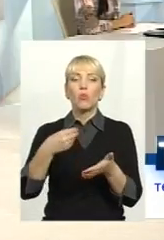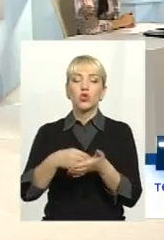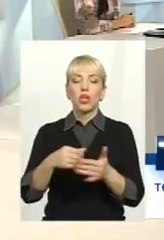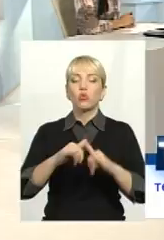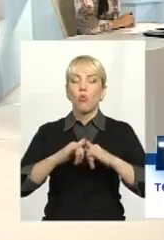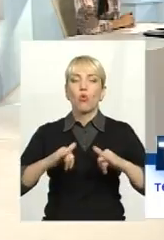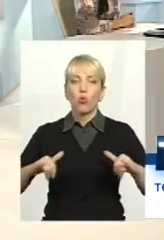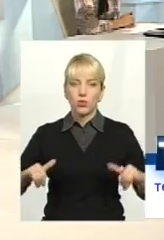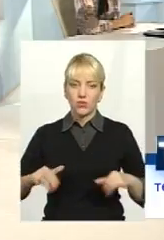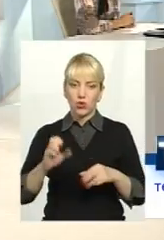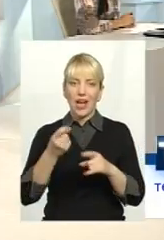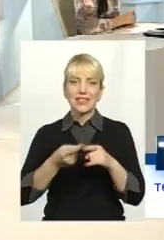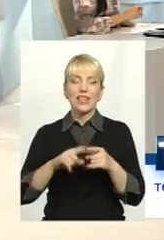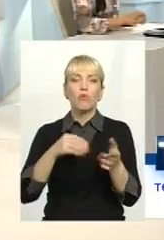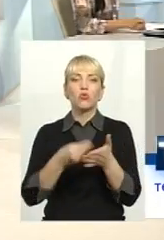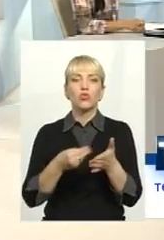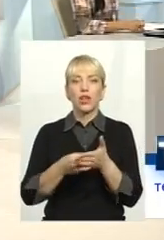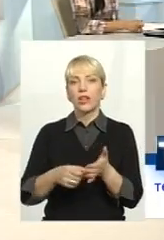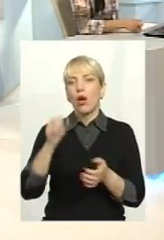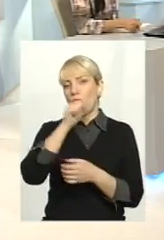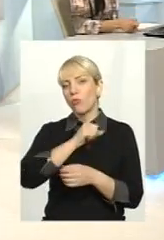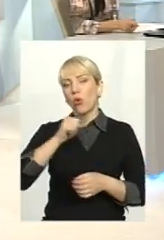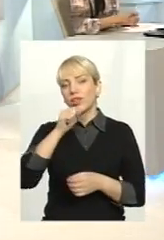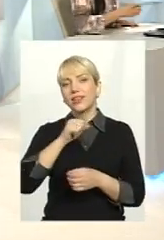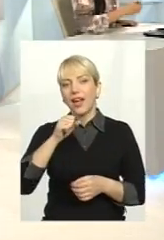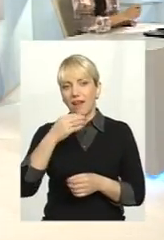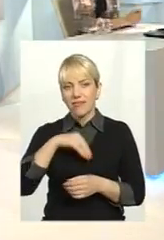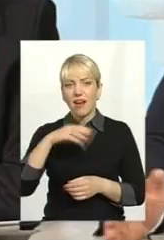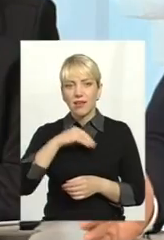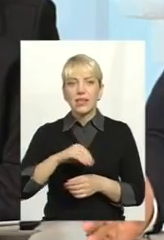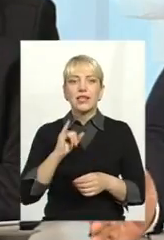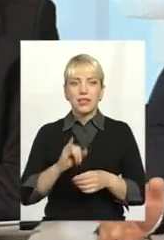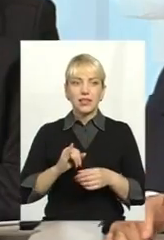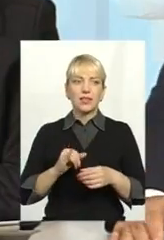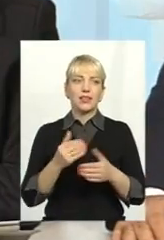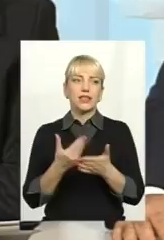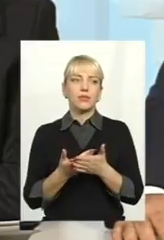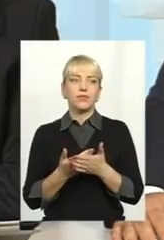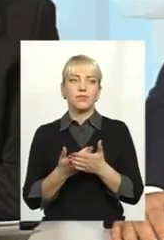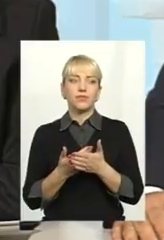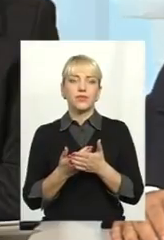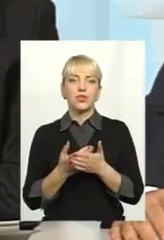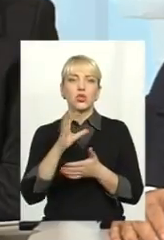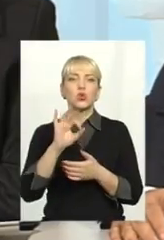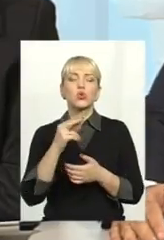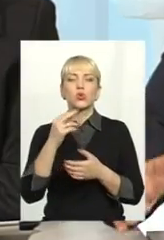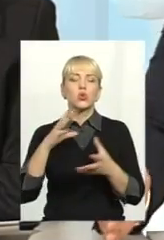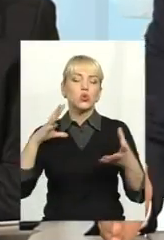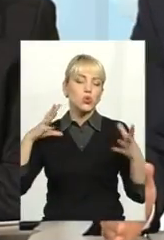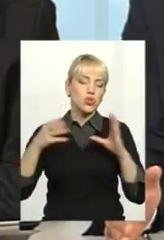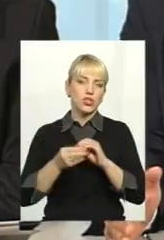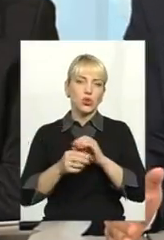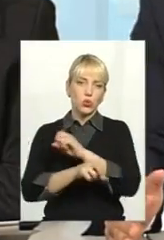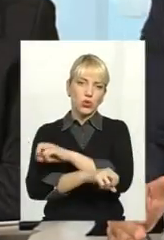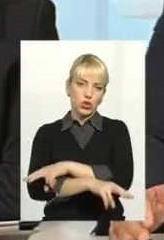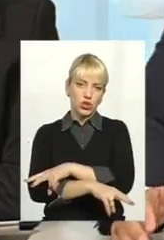бюджетом проїдання і суцільної ніщити